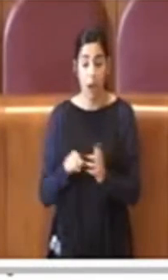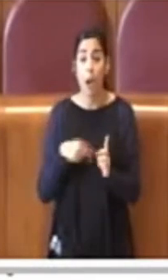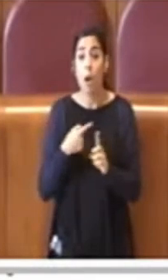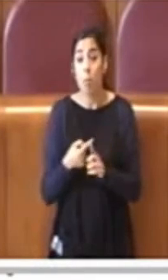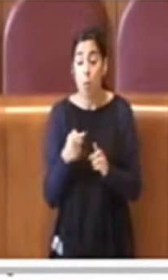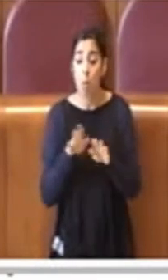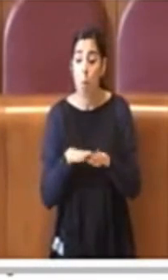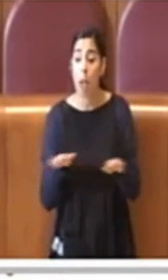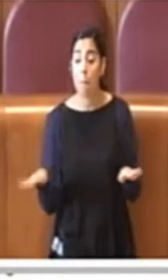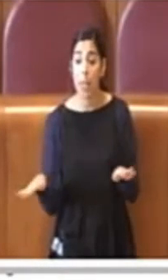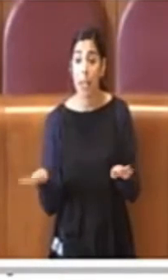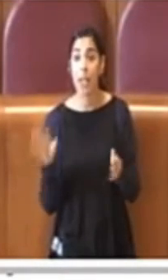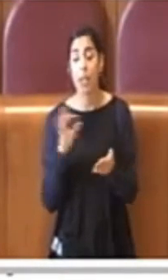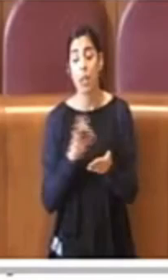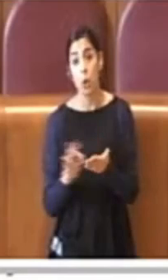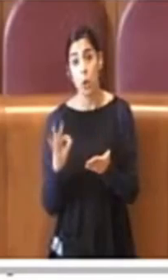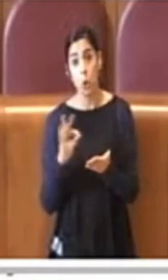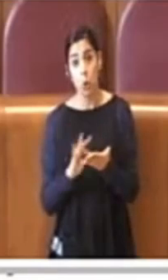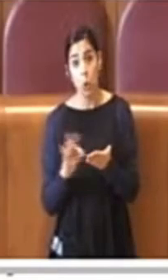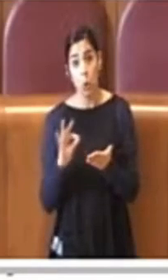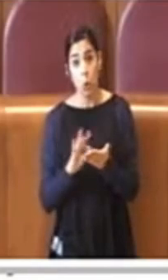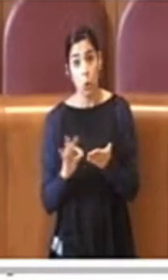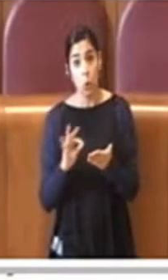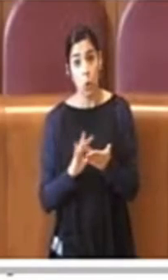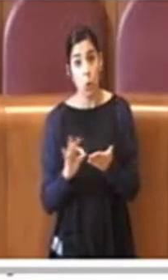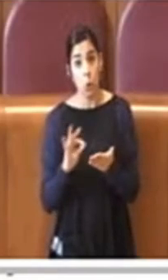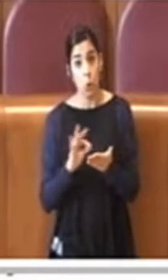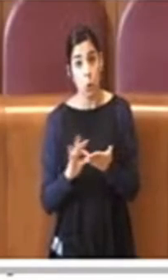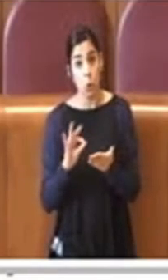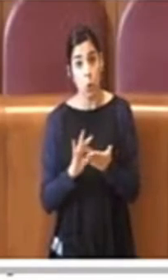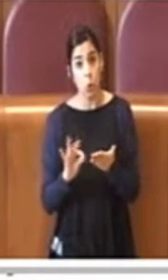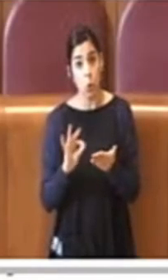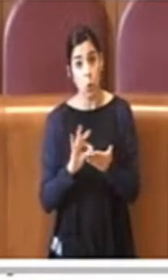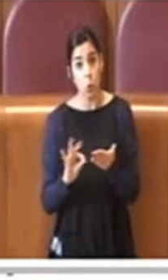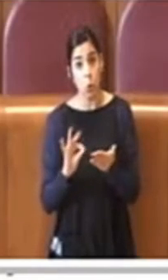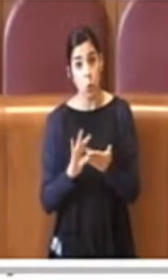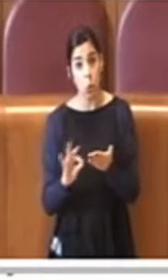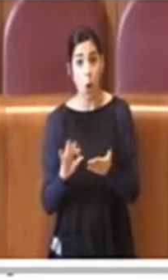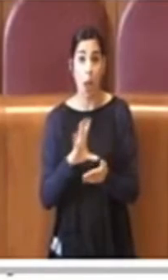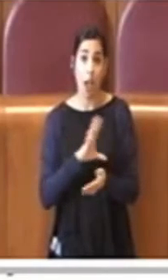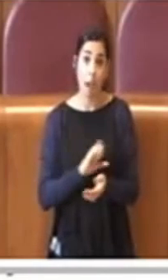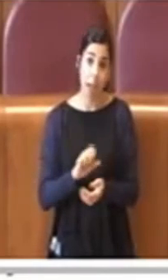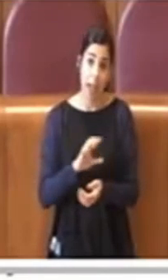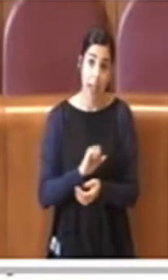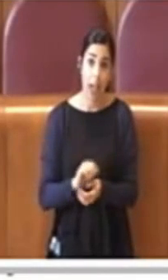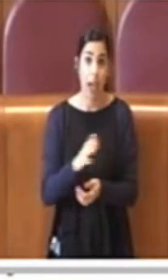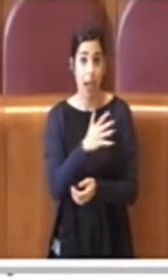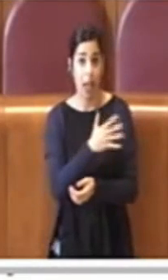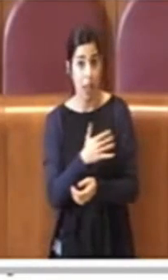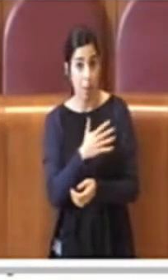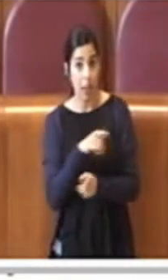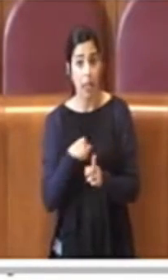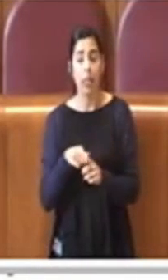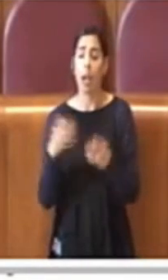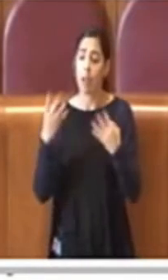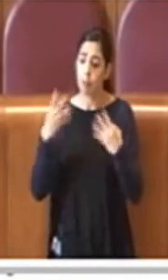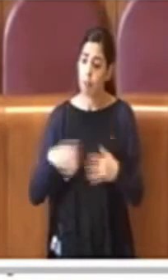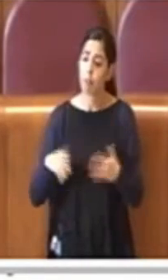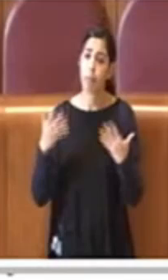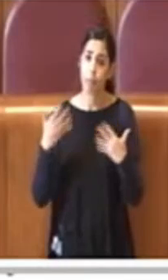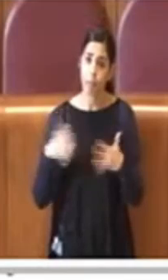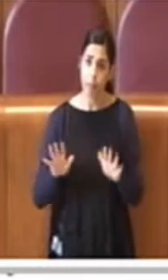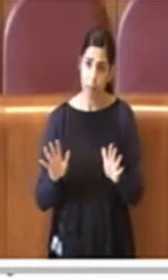delle scuole dell'infanzia è stata organizzata presso l